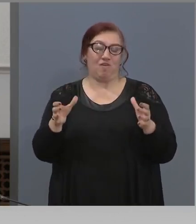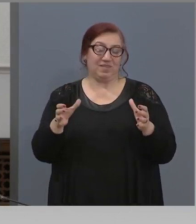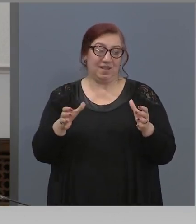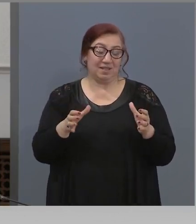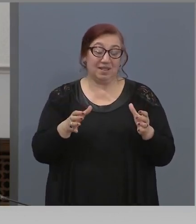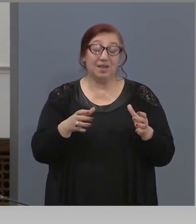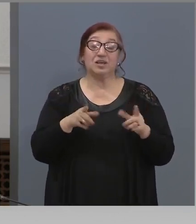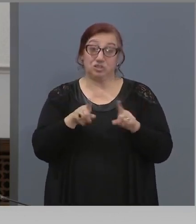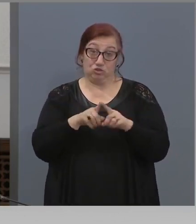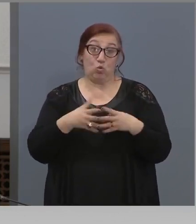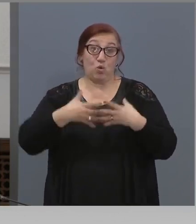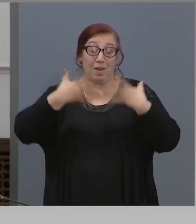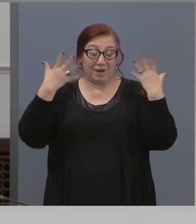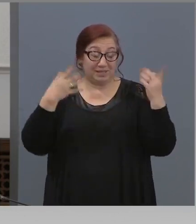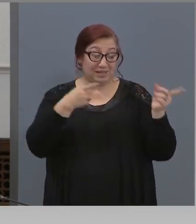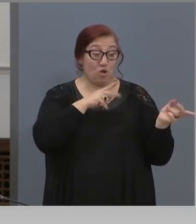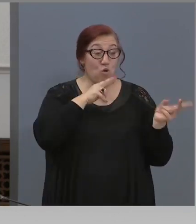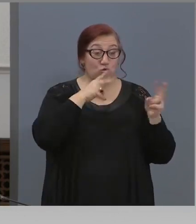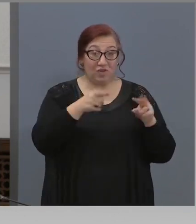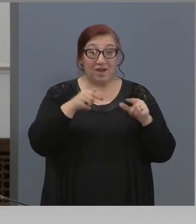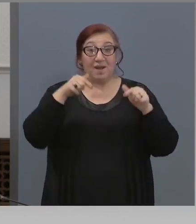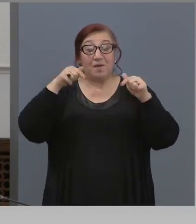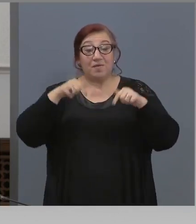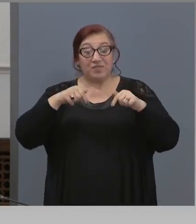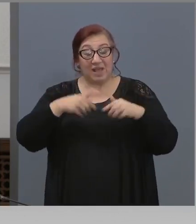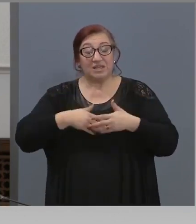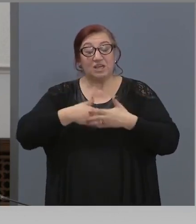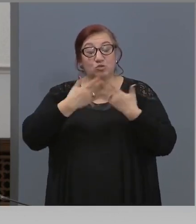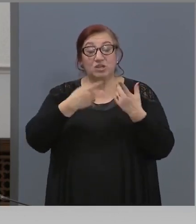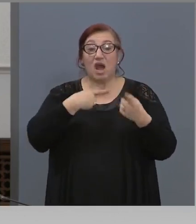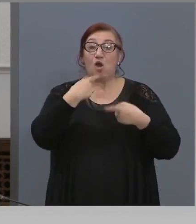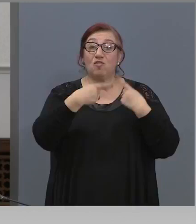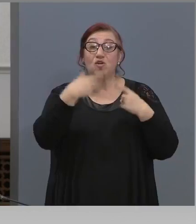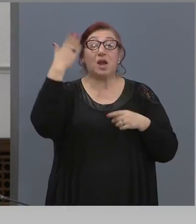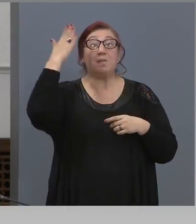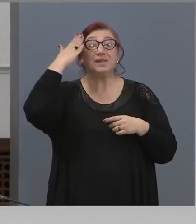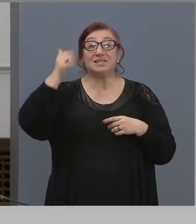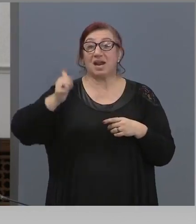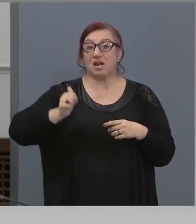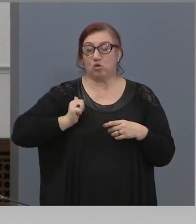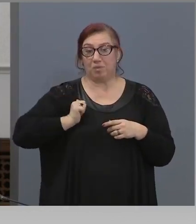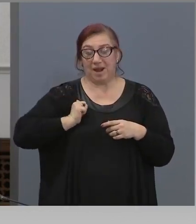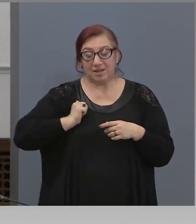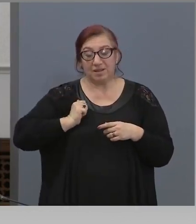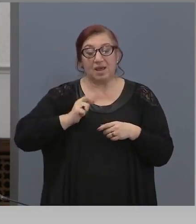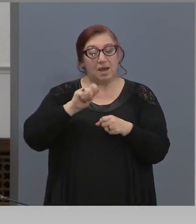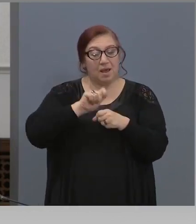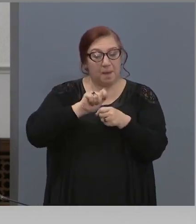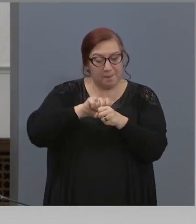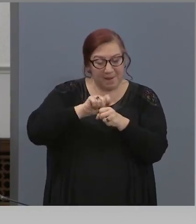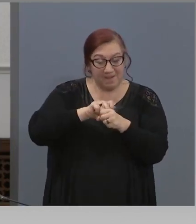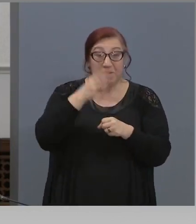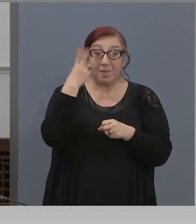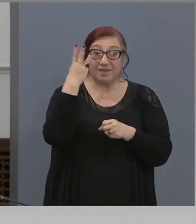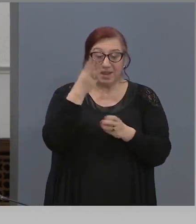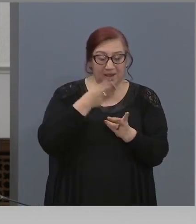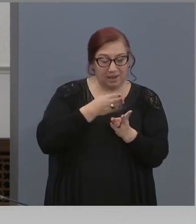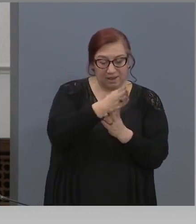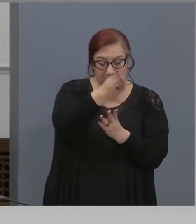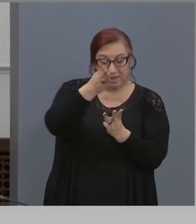сутринта, днеска сутринта, министър Карака Чанов, сме работили три варианта. А, Б и В.